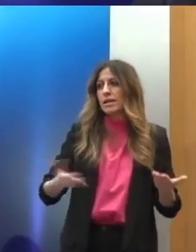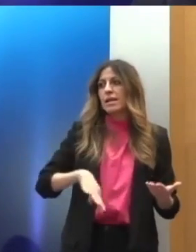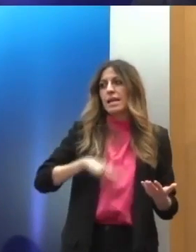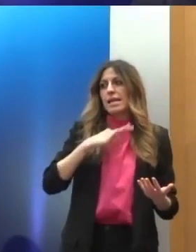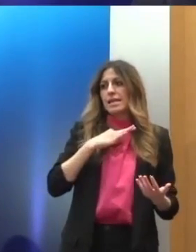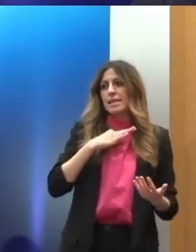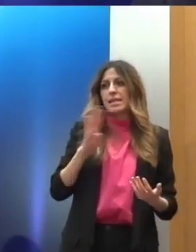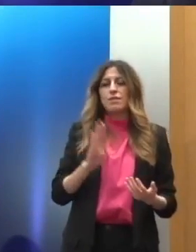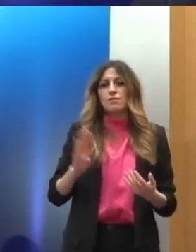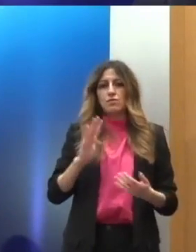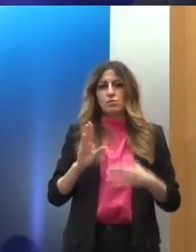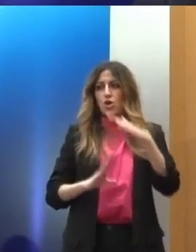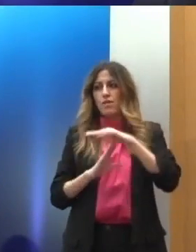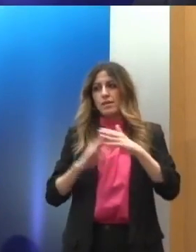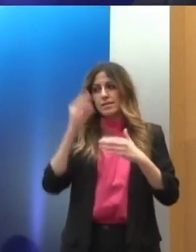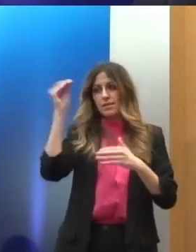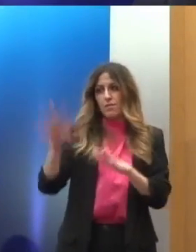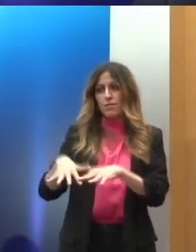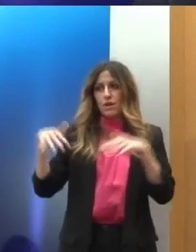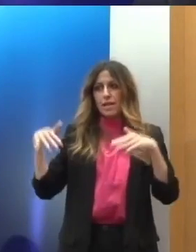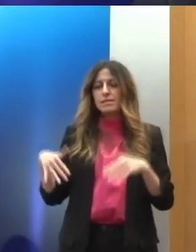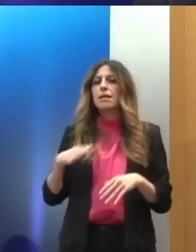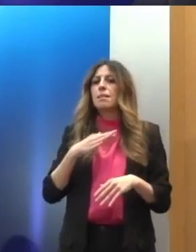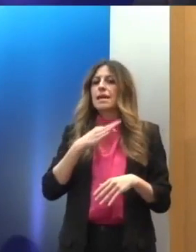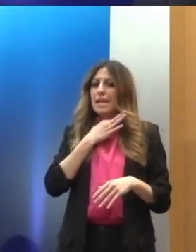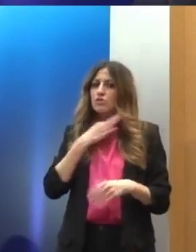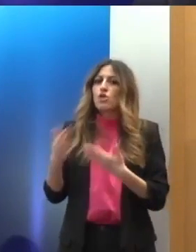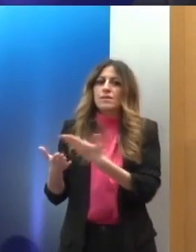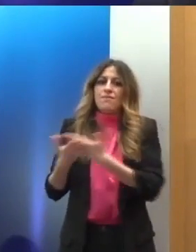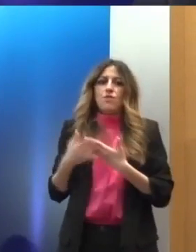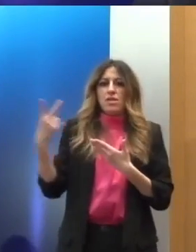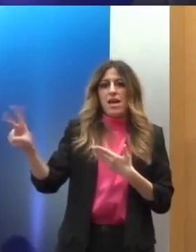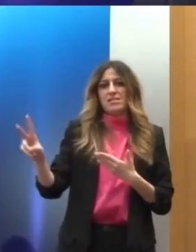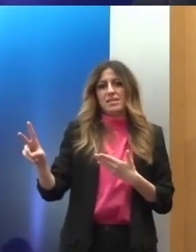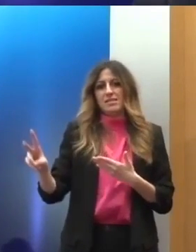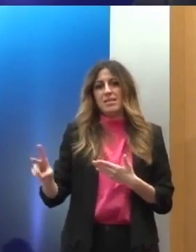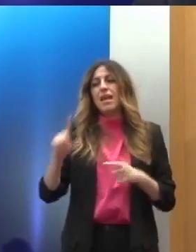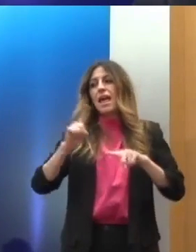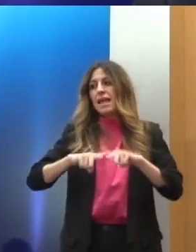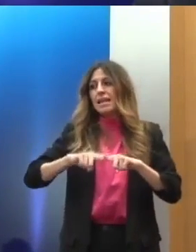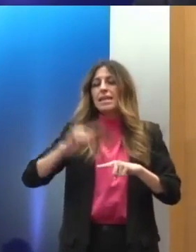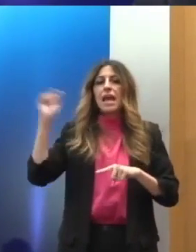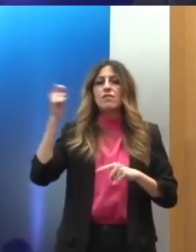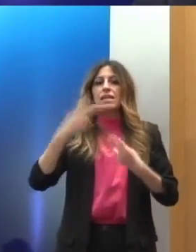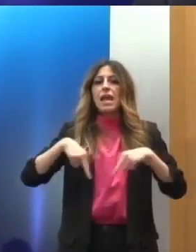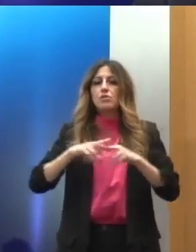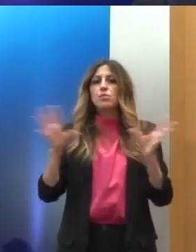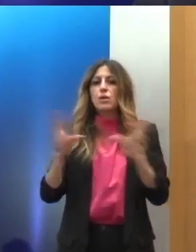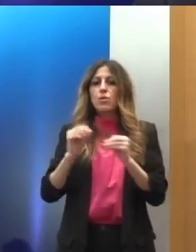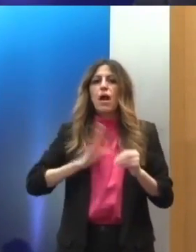ότι στη ζώμαστε στη βοήθειά σας. Θα ήταν κρίμα πραγματικά αν η Ελληνική Εθνική Επιτροπή Ανθρωπίνων Δικαιωμάτων